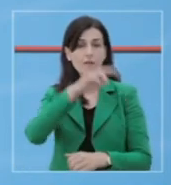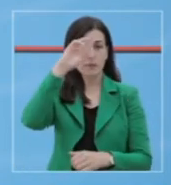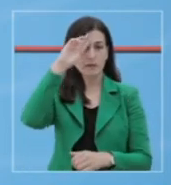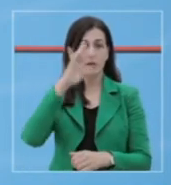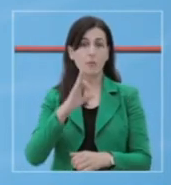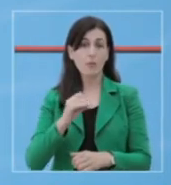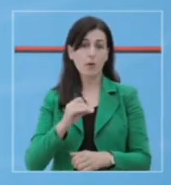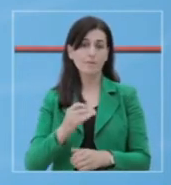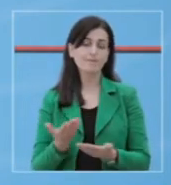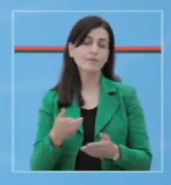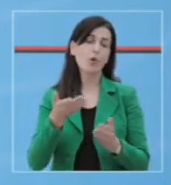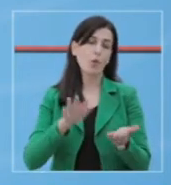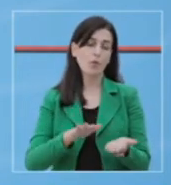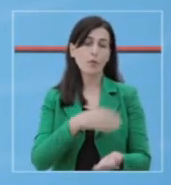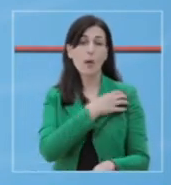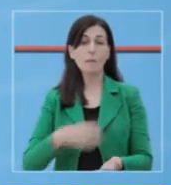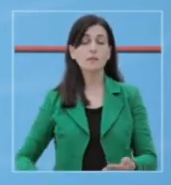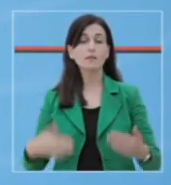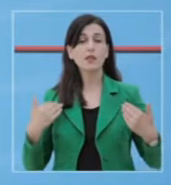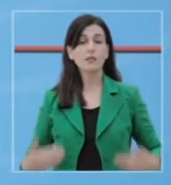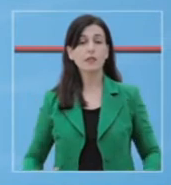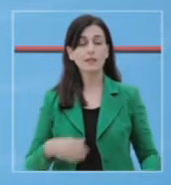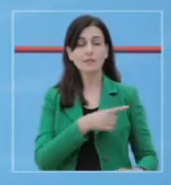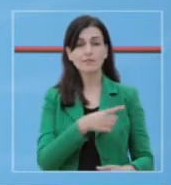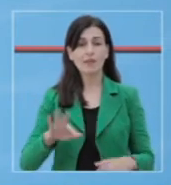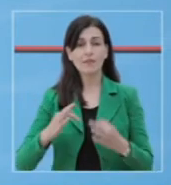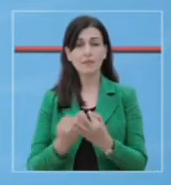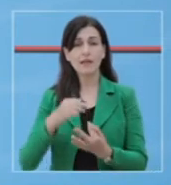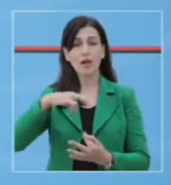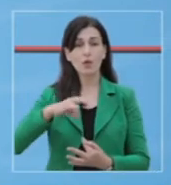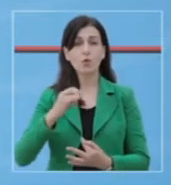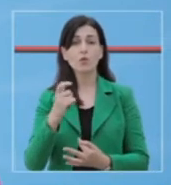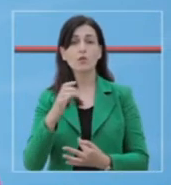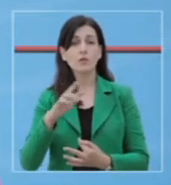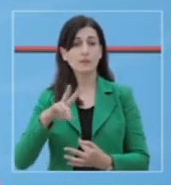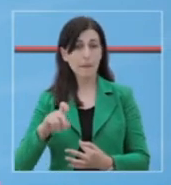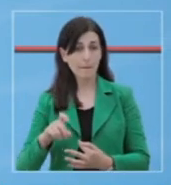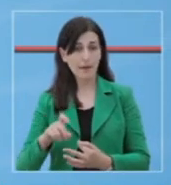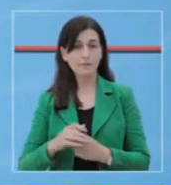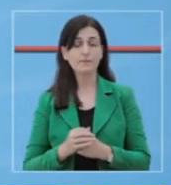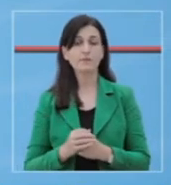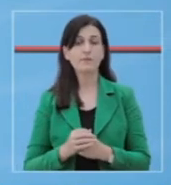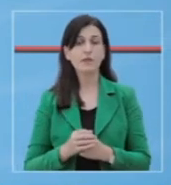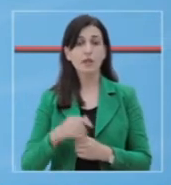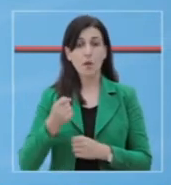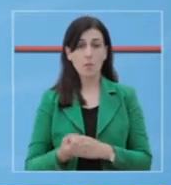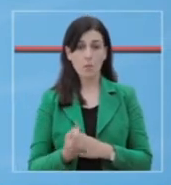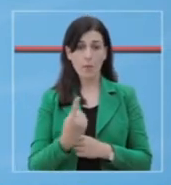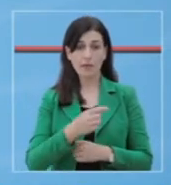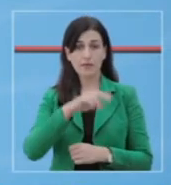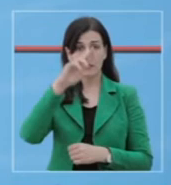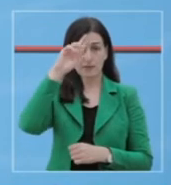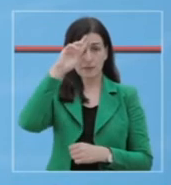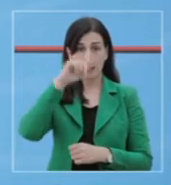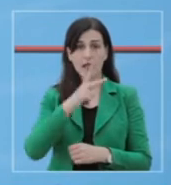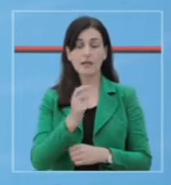stafit mjekësar. Ministria e Shënesis i shprengu shëllimet familje së të ndjerit. Aktualisht, në shërbimin infektiv, po